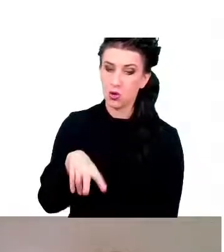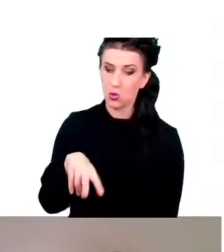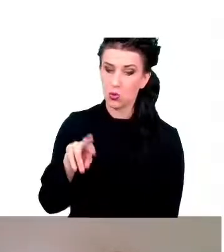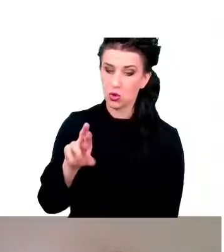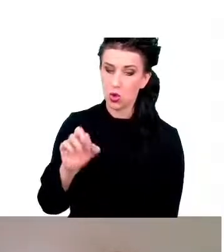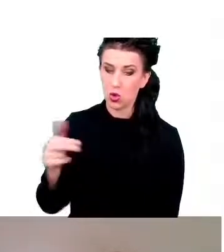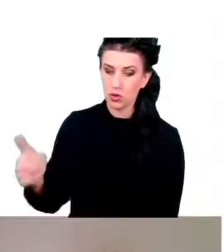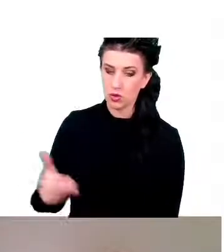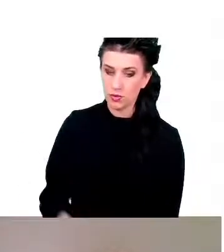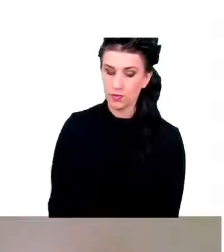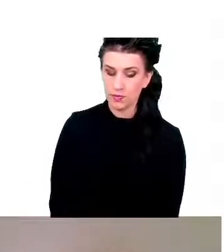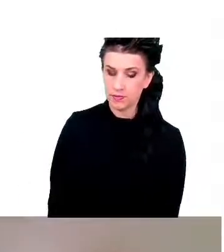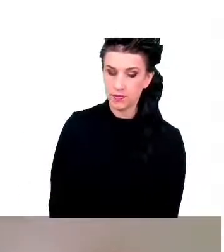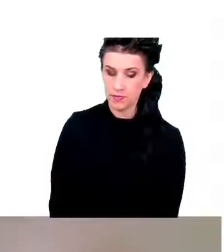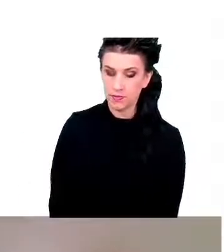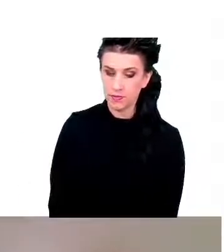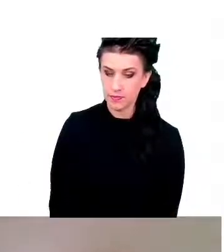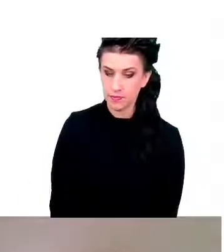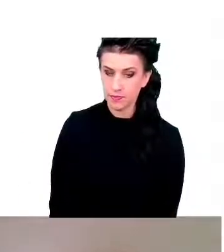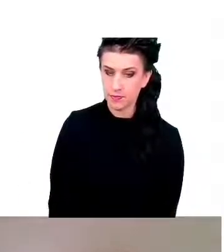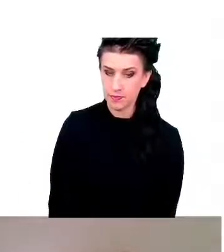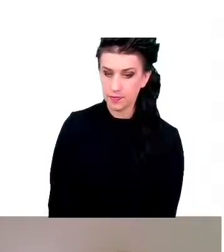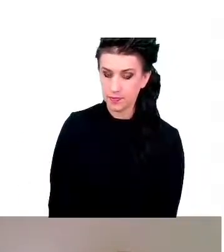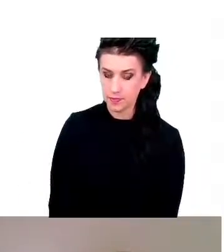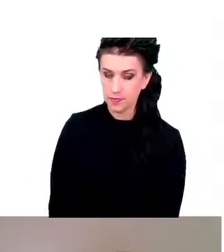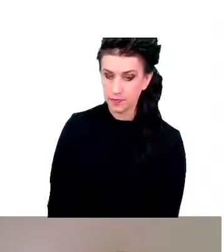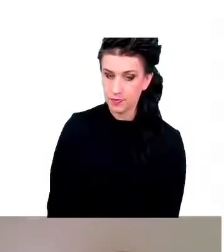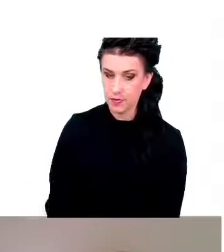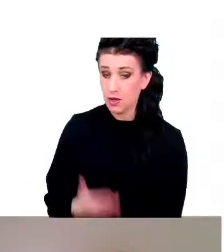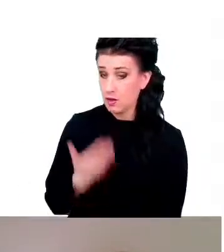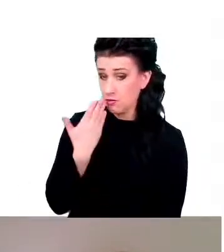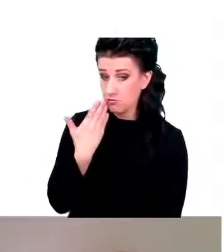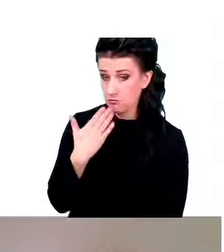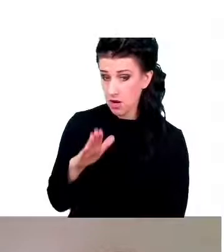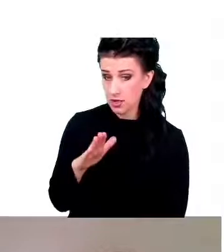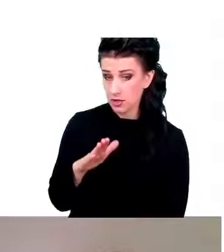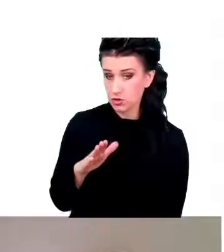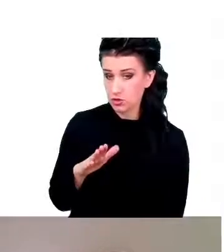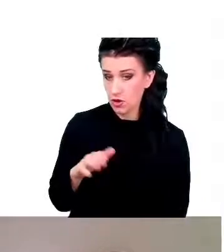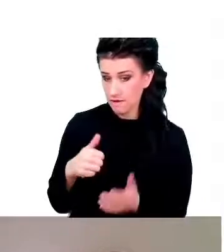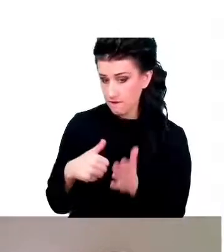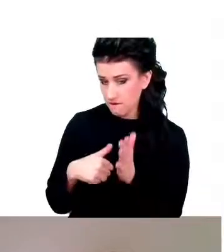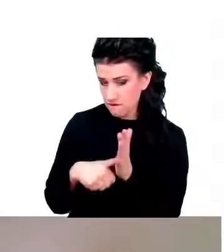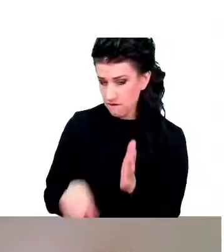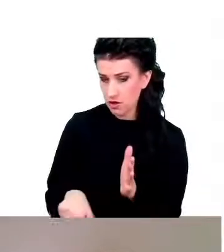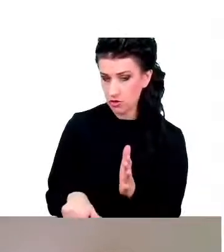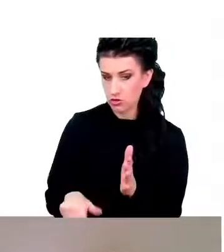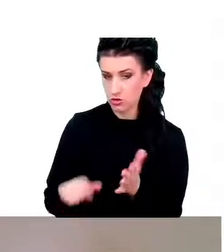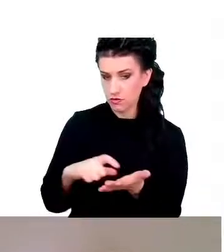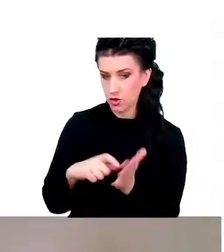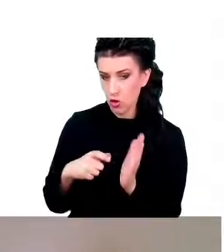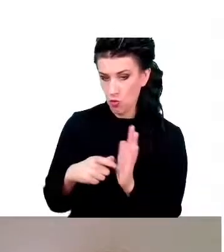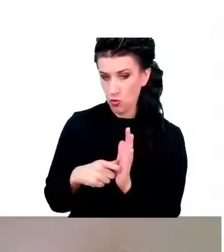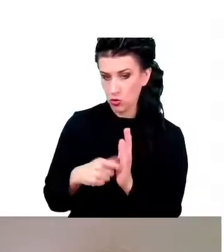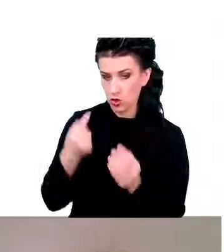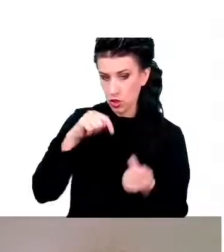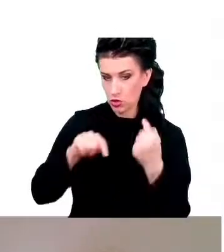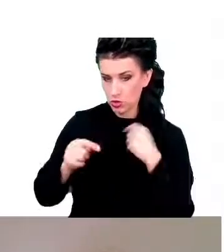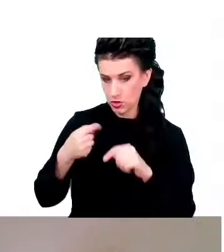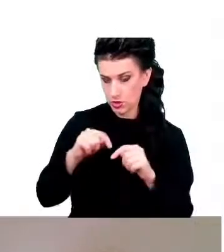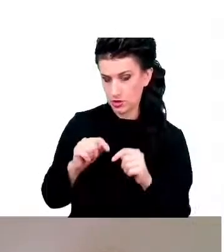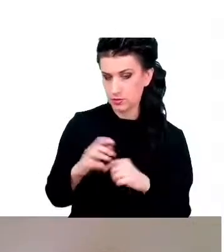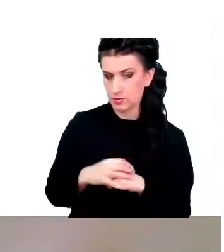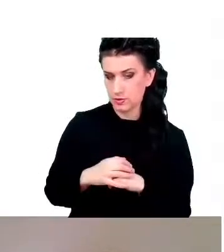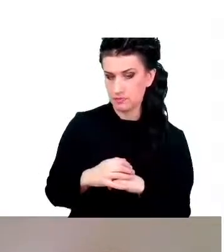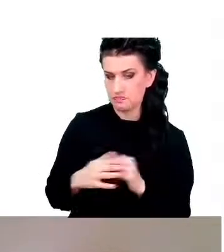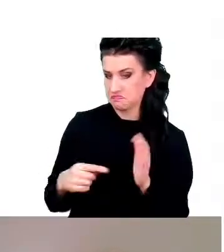specyficznymi komórkami w organizmie, ponieważ one naturalnie się nie dzielą.